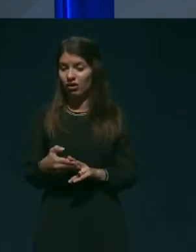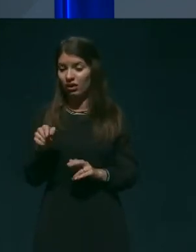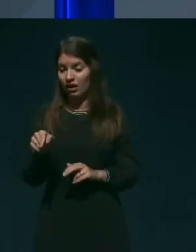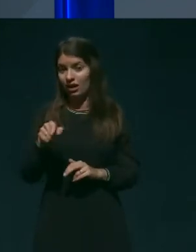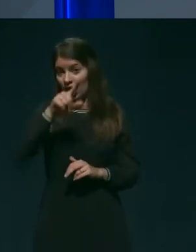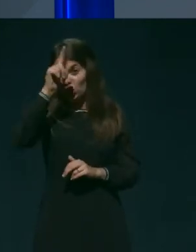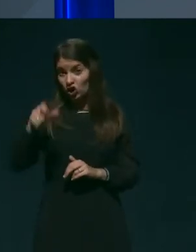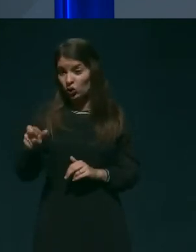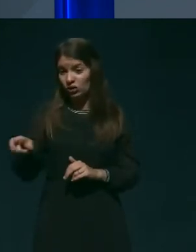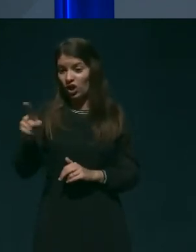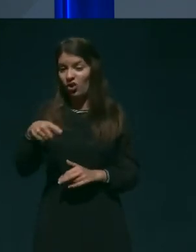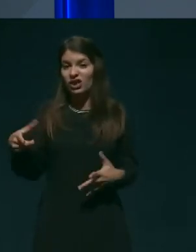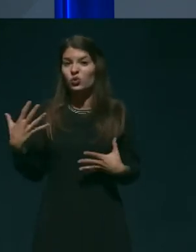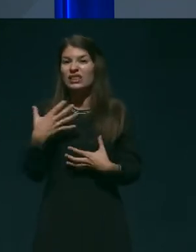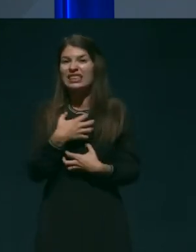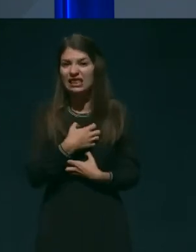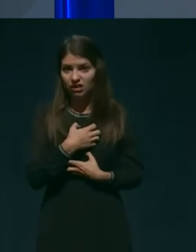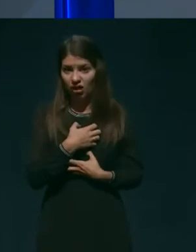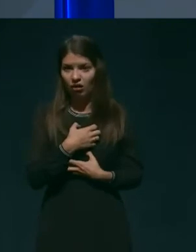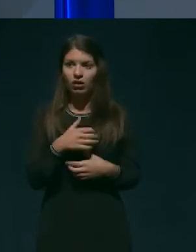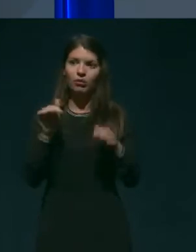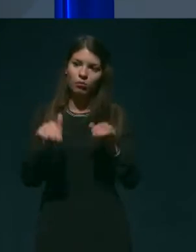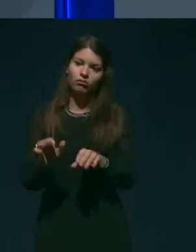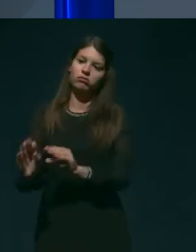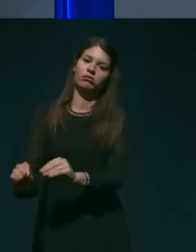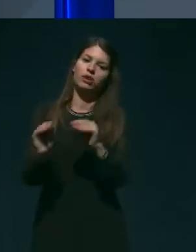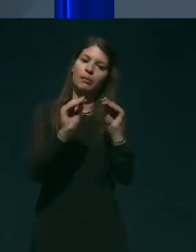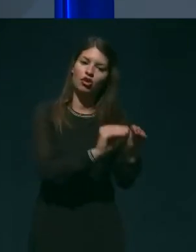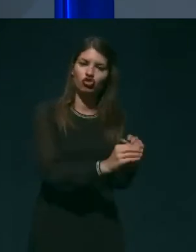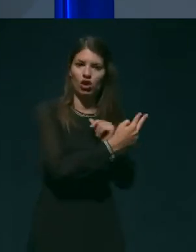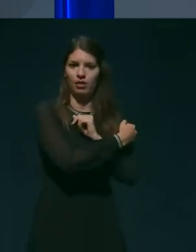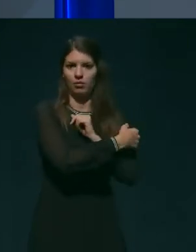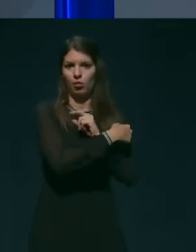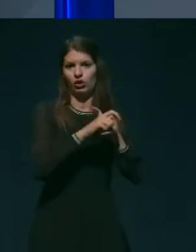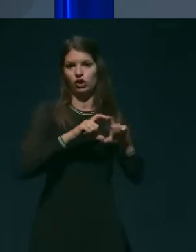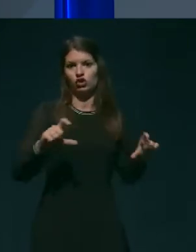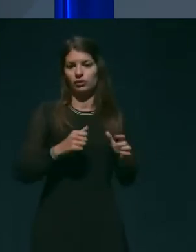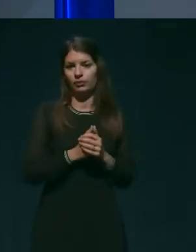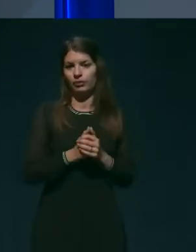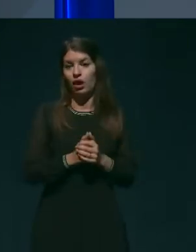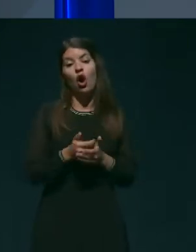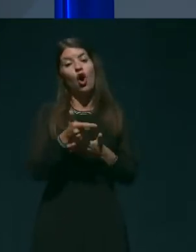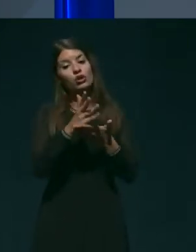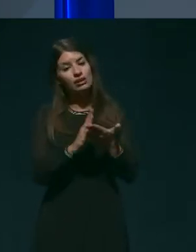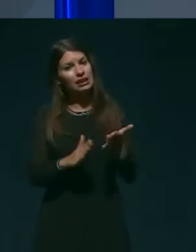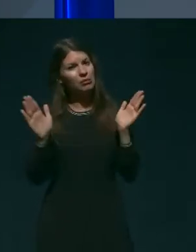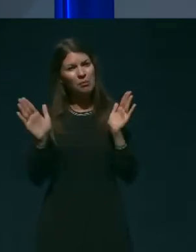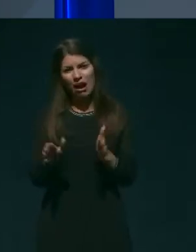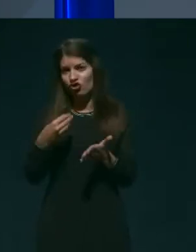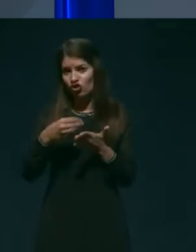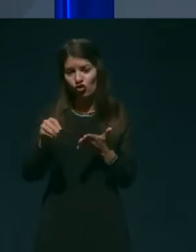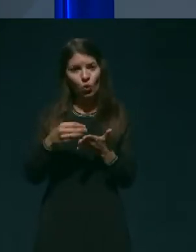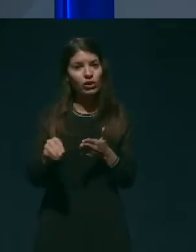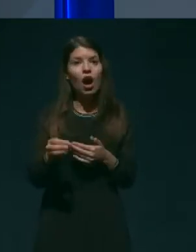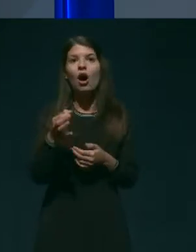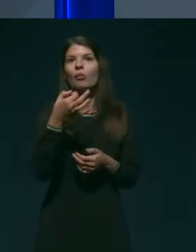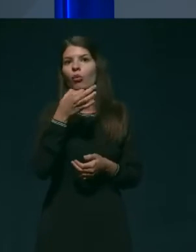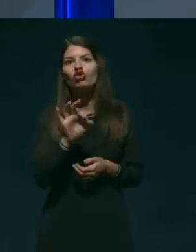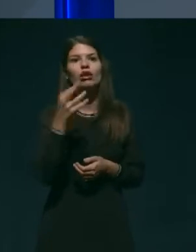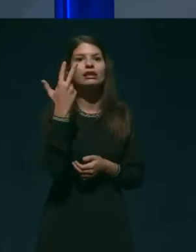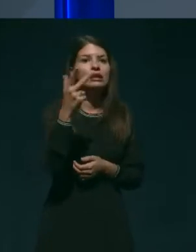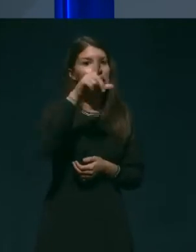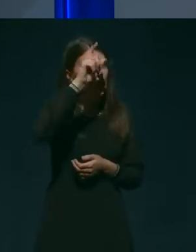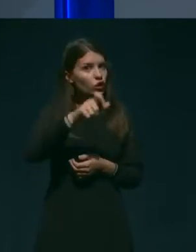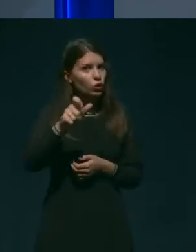bi bili zaradi tega premeščeni. Ocenjuje se pač manjša škoda, bolje, da so trije ljudje v stiski, pa da ohranimo dom